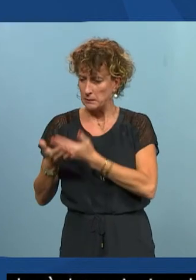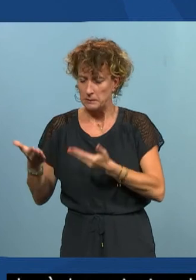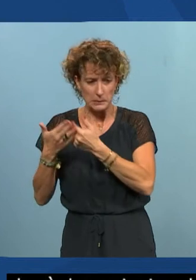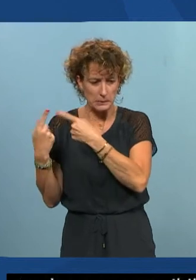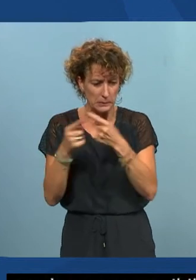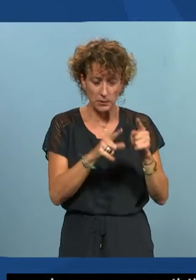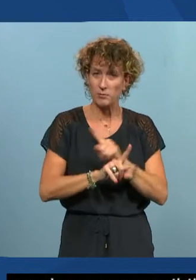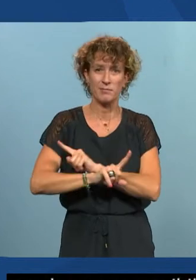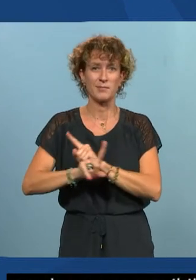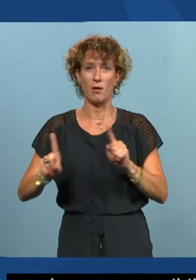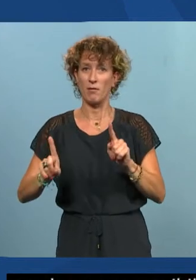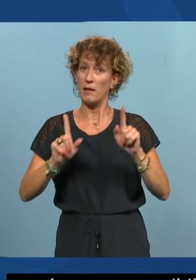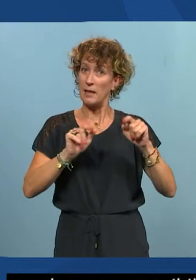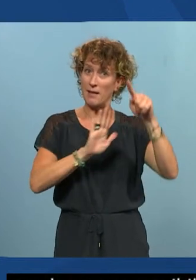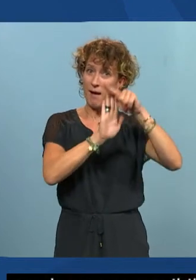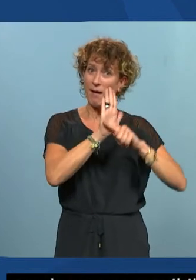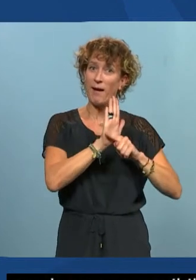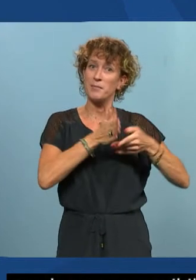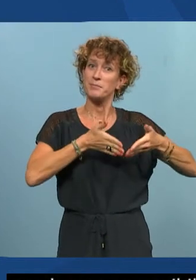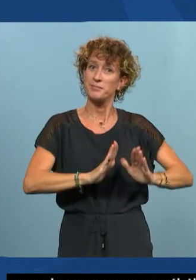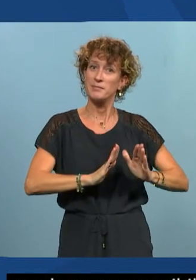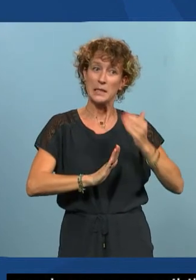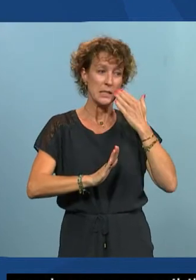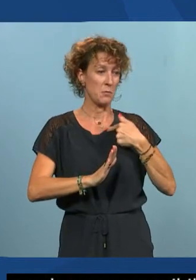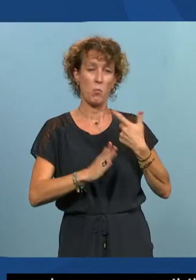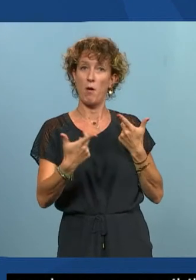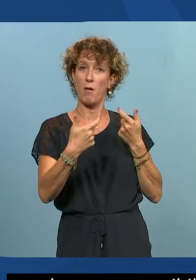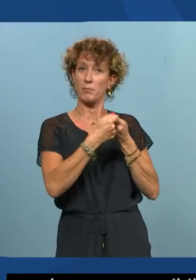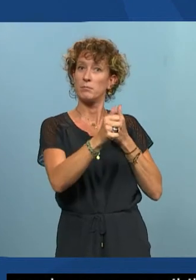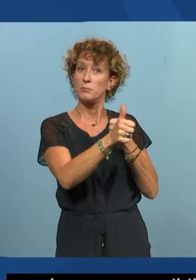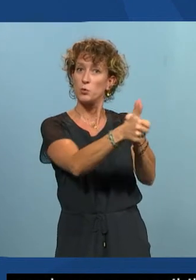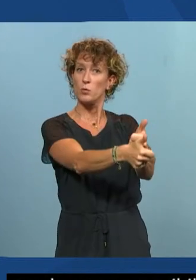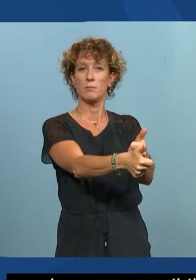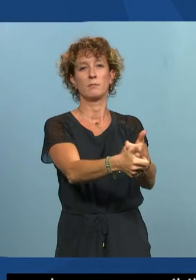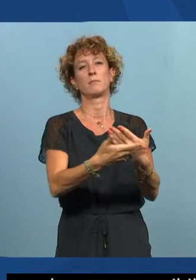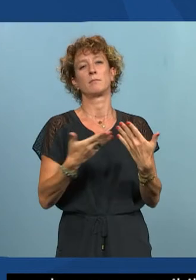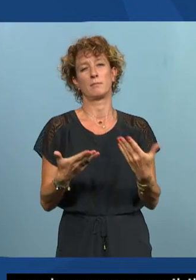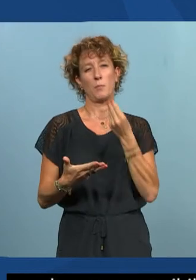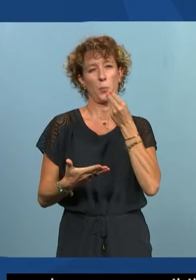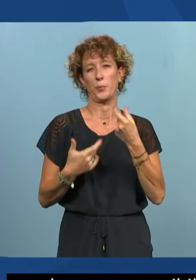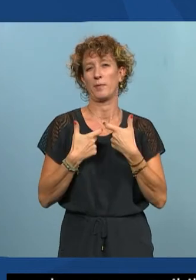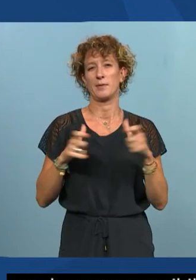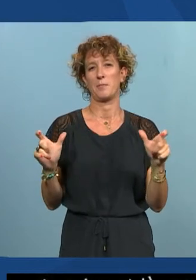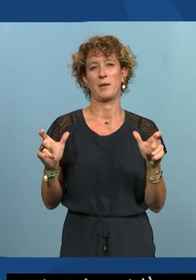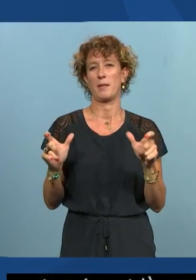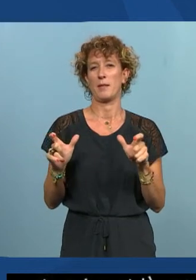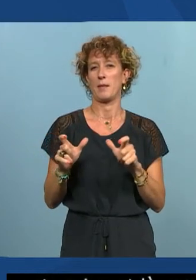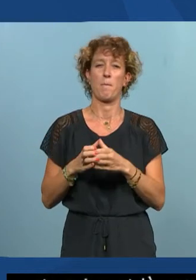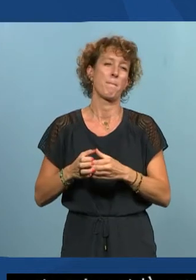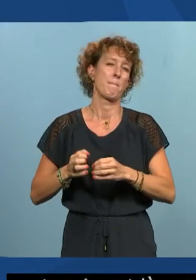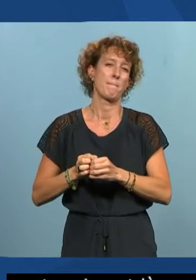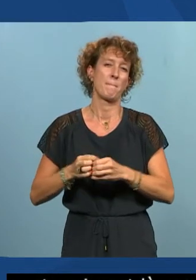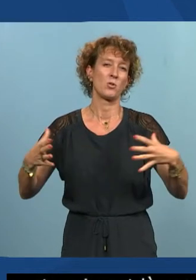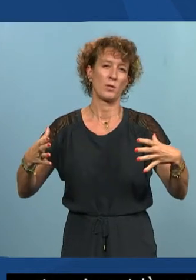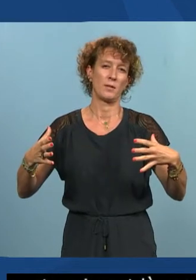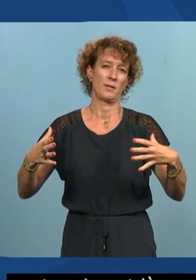a des règles qui sont définies et qui permettent de se dire si je les applique on est par défaut accessible à une majorité des utilisateurs sur nos